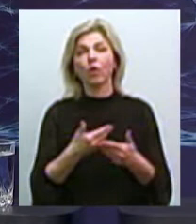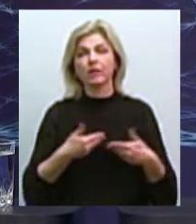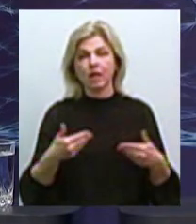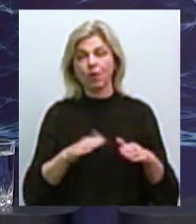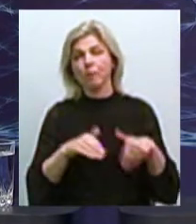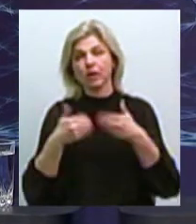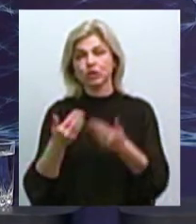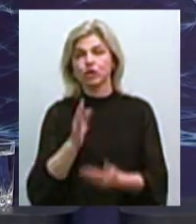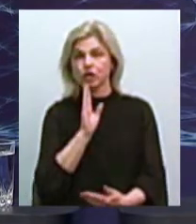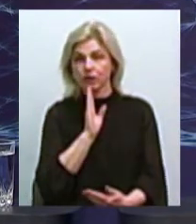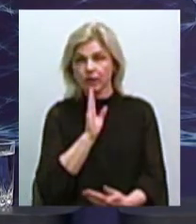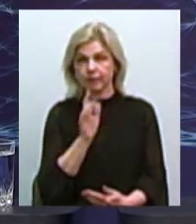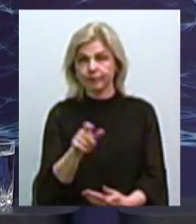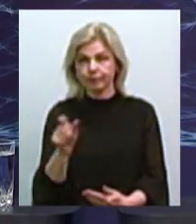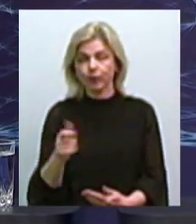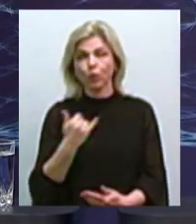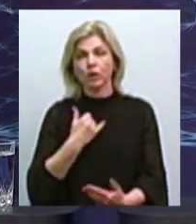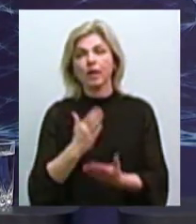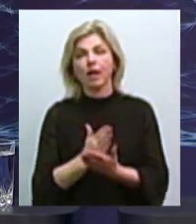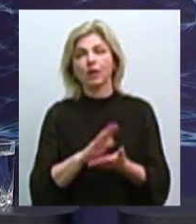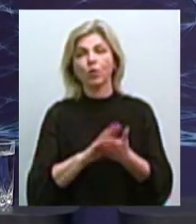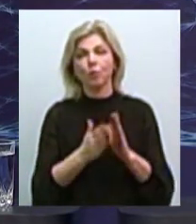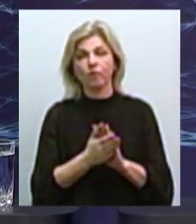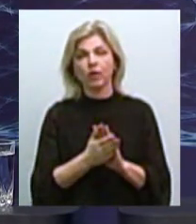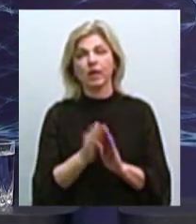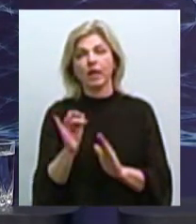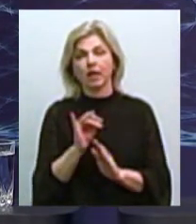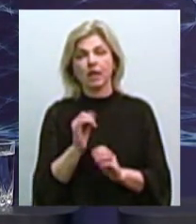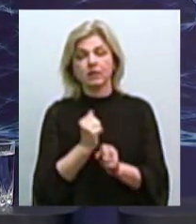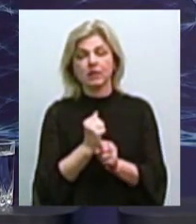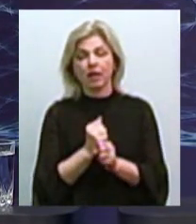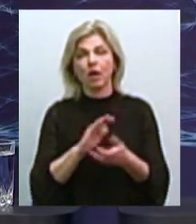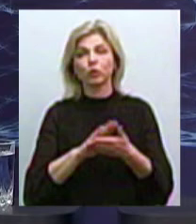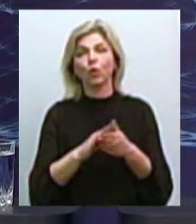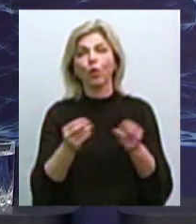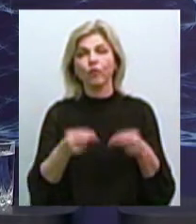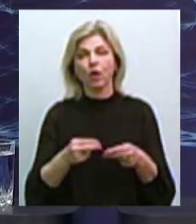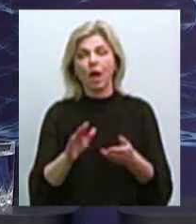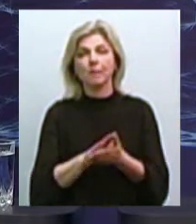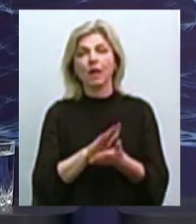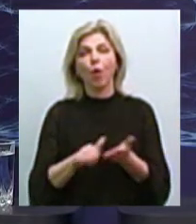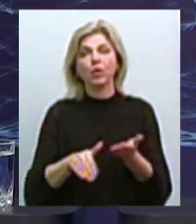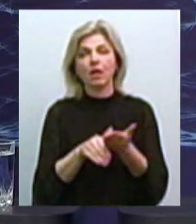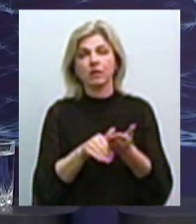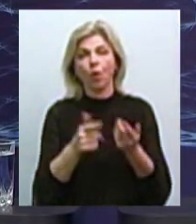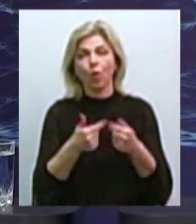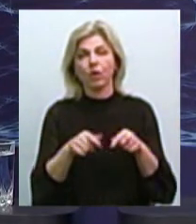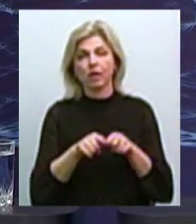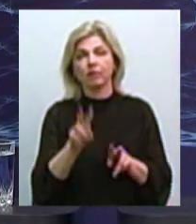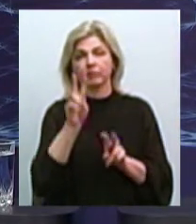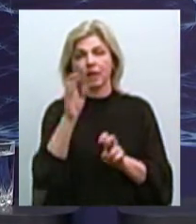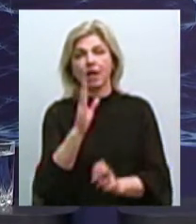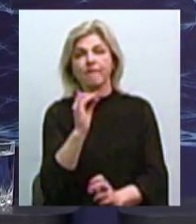жінки, у нас є домовленість і заключений договір з благодійною організацією відновлення, яка